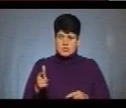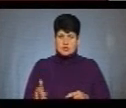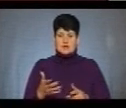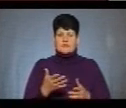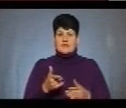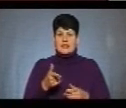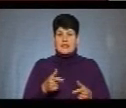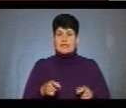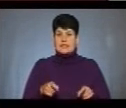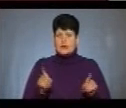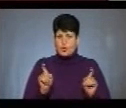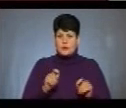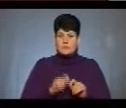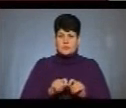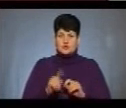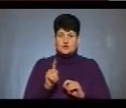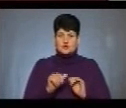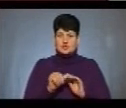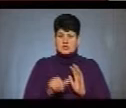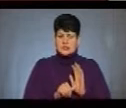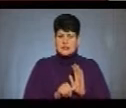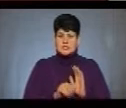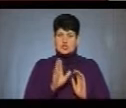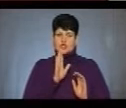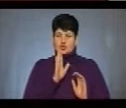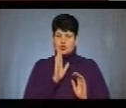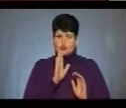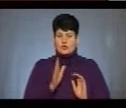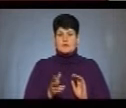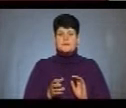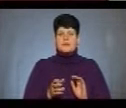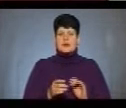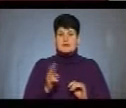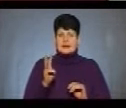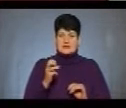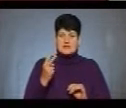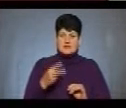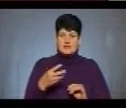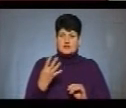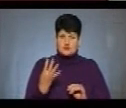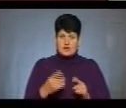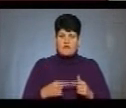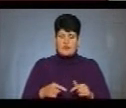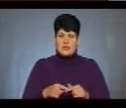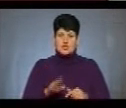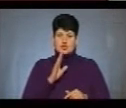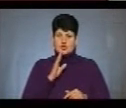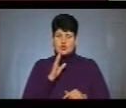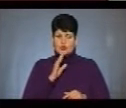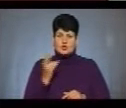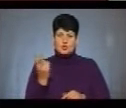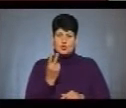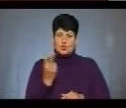гінекологів обстежилися 116 жінок у лікувально-діагностичному центрі, 324 – у філії жіночої консультації Другої